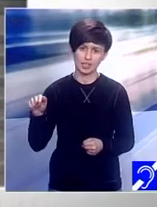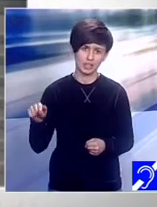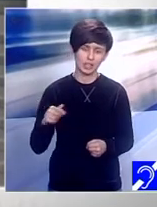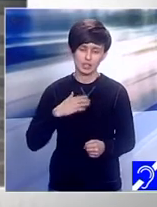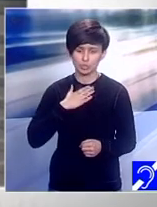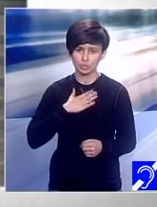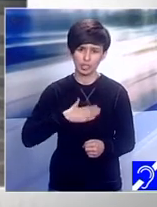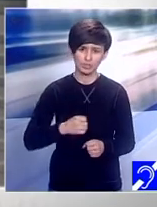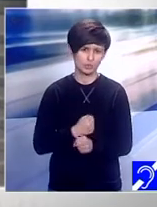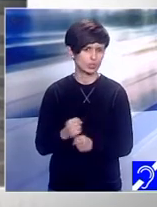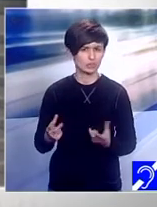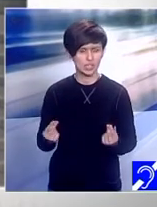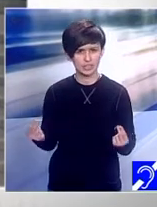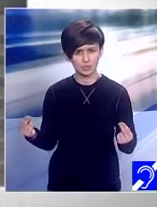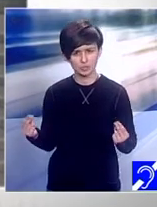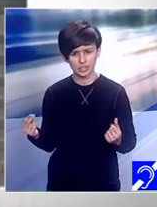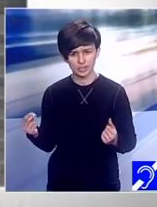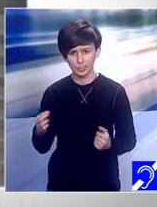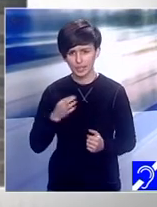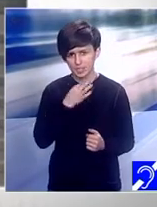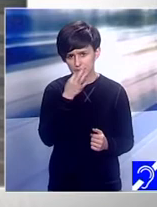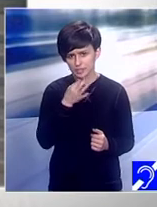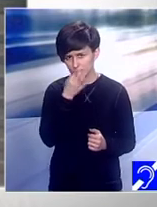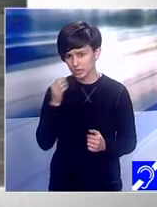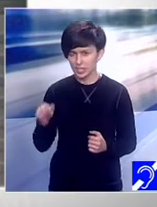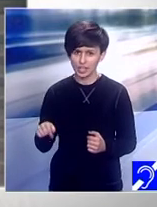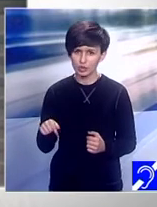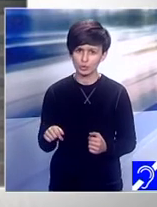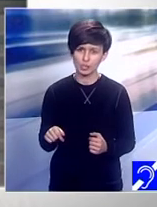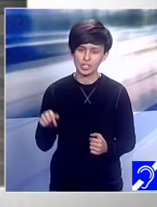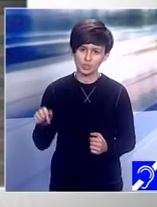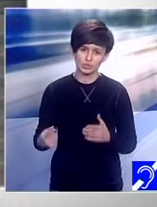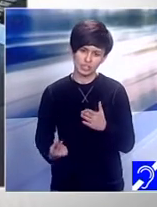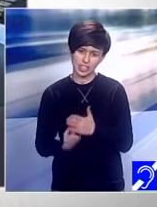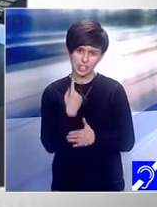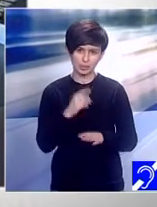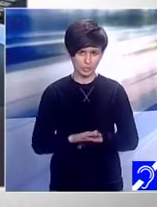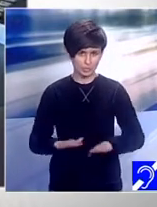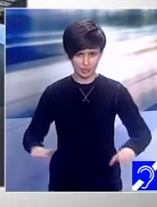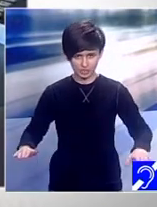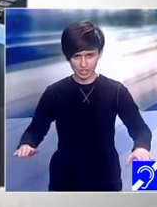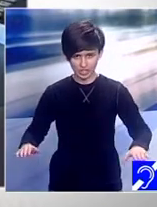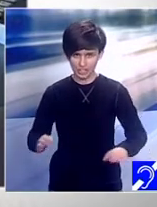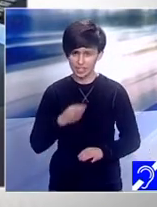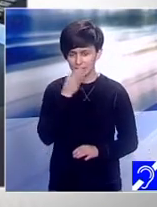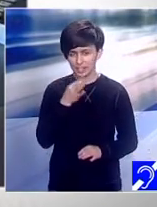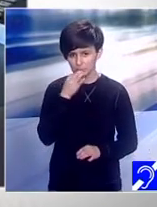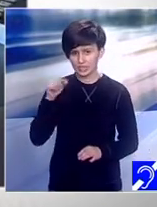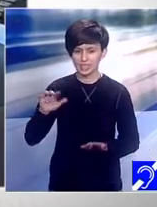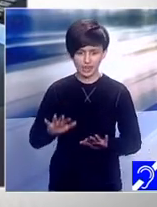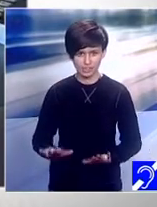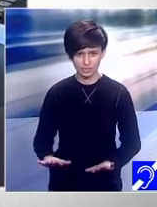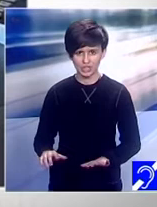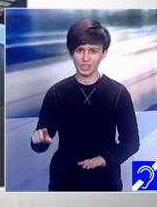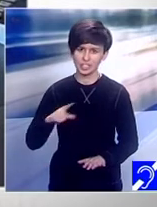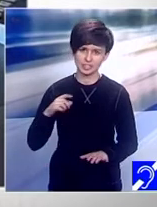pregătit. Spuneai acum că în momentul în ai apărut pe scenă ai zis, acesta este locul meu. Să știi că asta ne-ai transmit și nouă. În momentul în